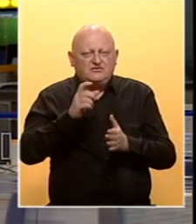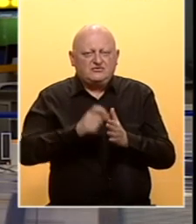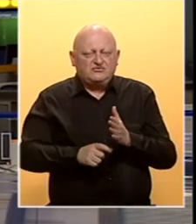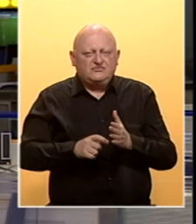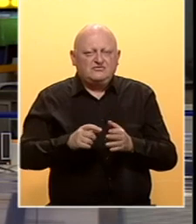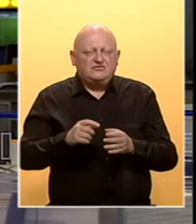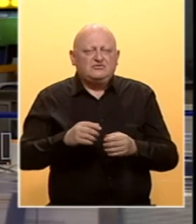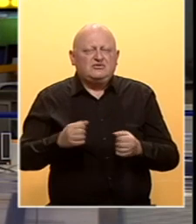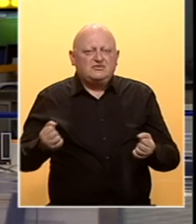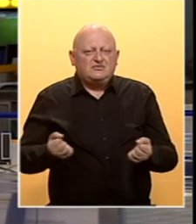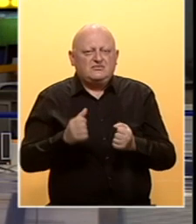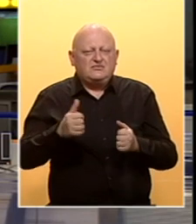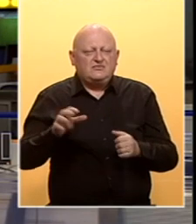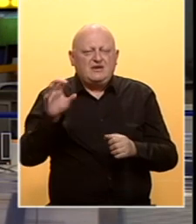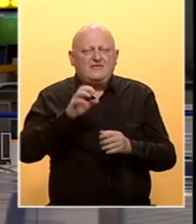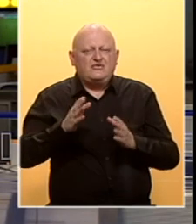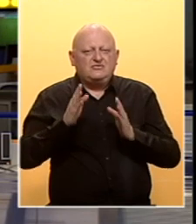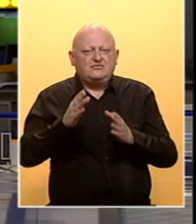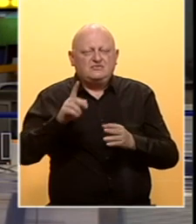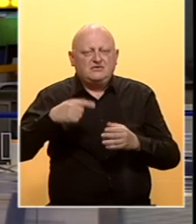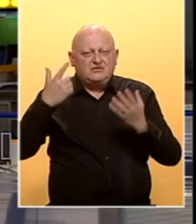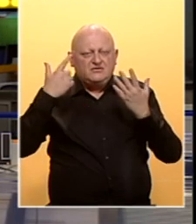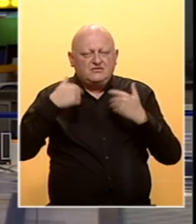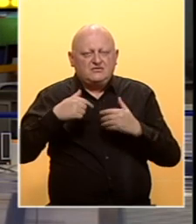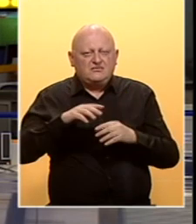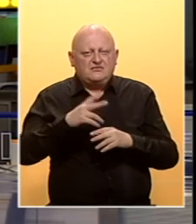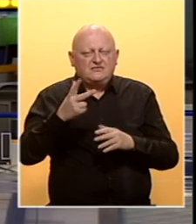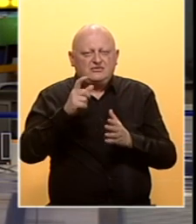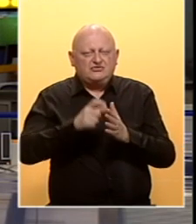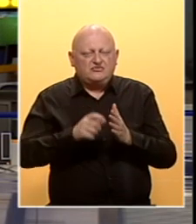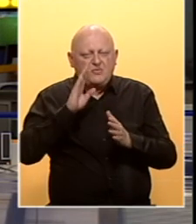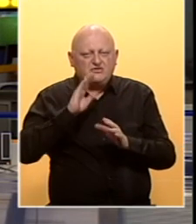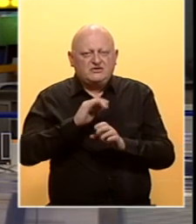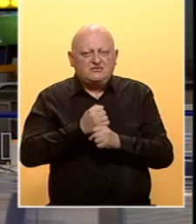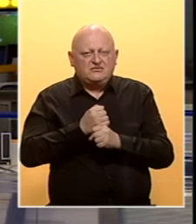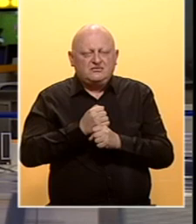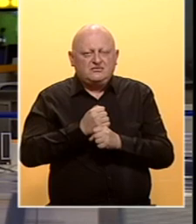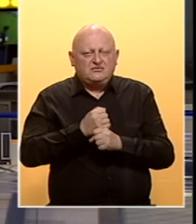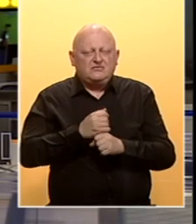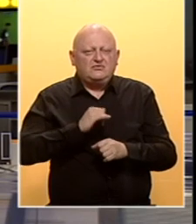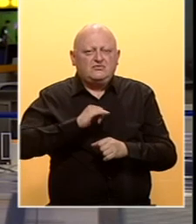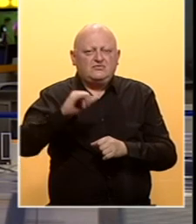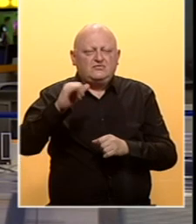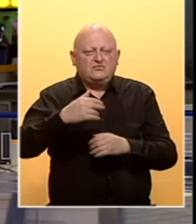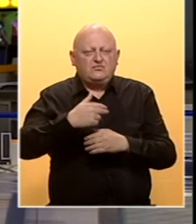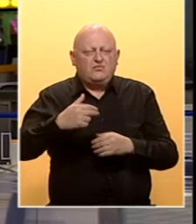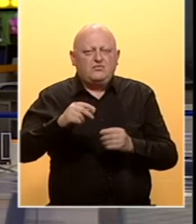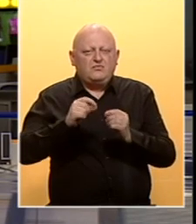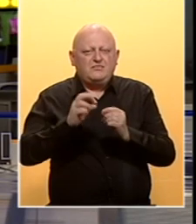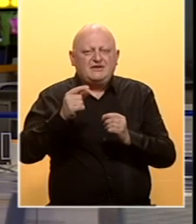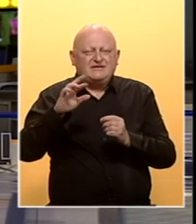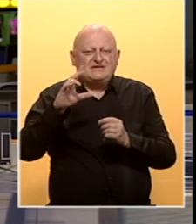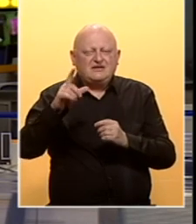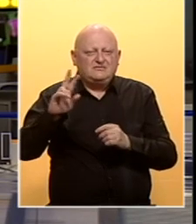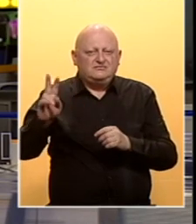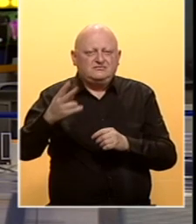barem deklarativno zalažu jeste Evropski put. Naredne sedmice sva tri člana predsjedništva BiH, Borević je u službenoj posjeti Briselu